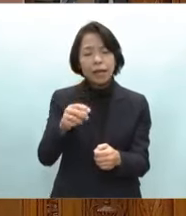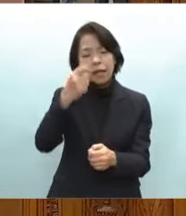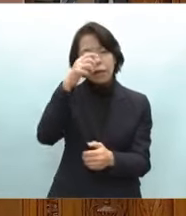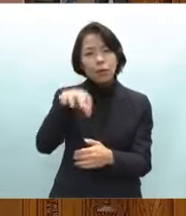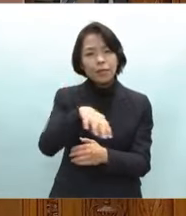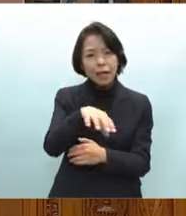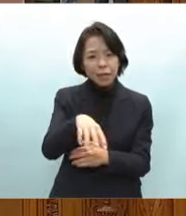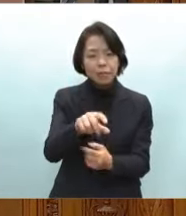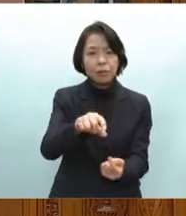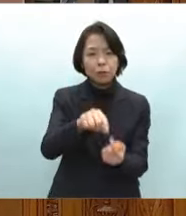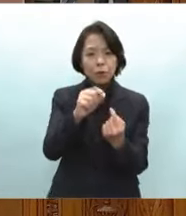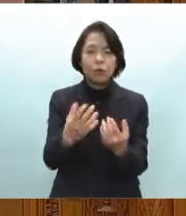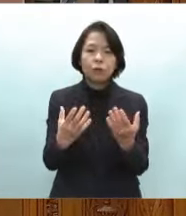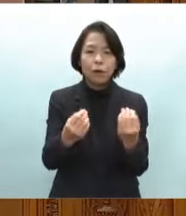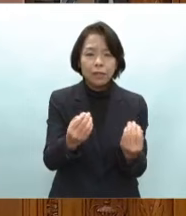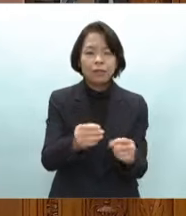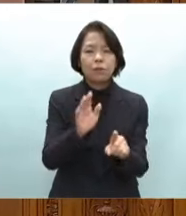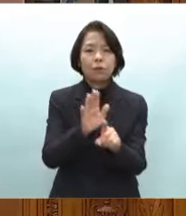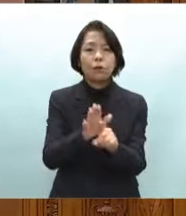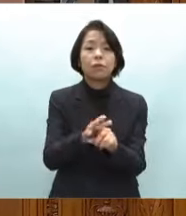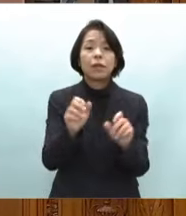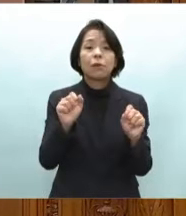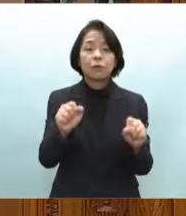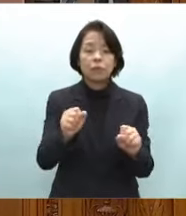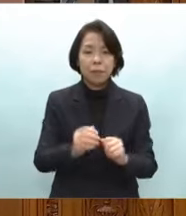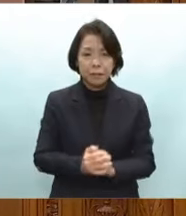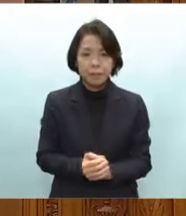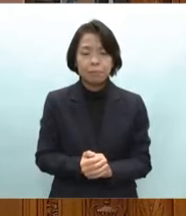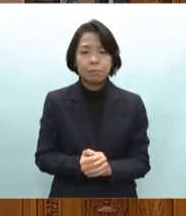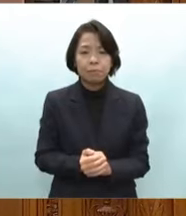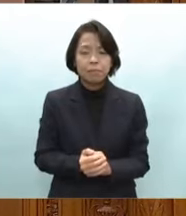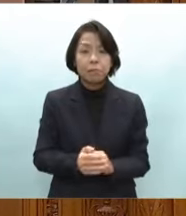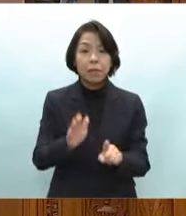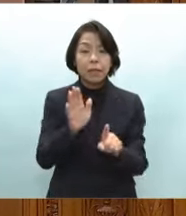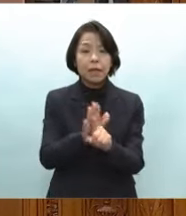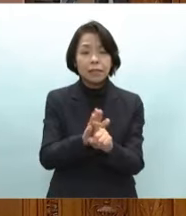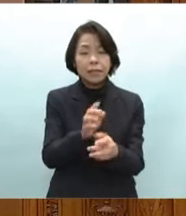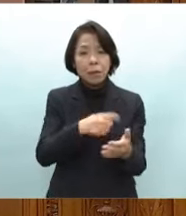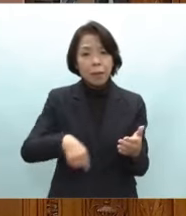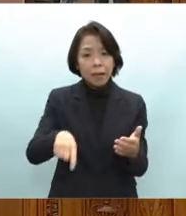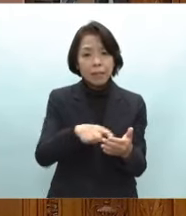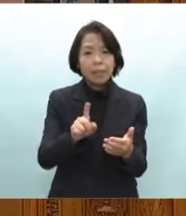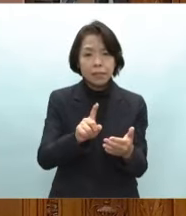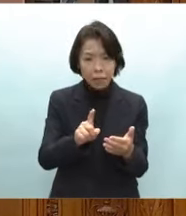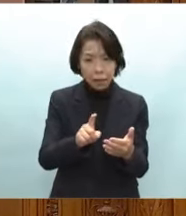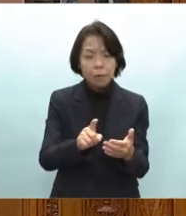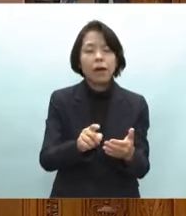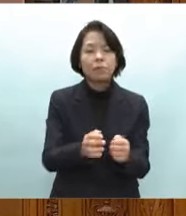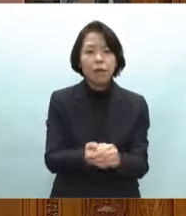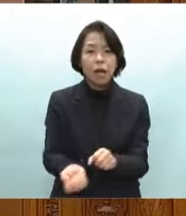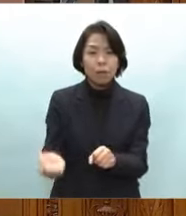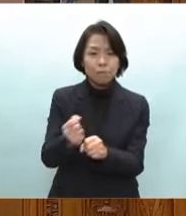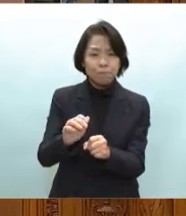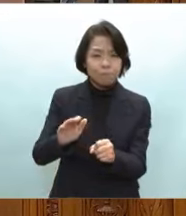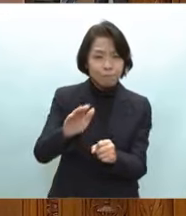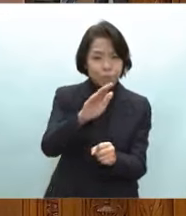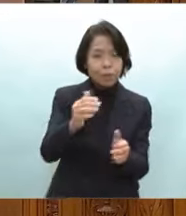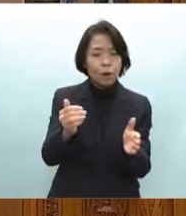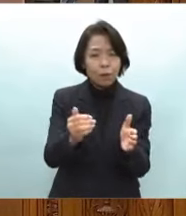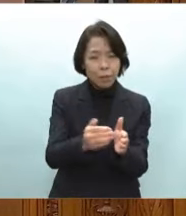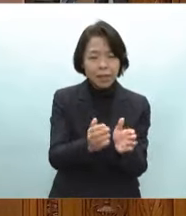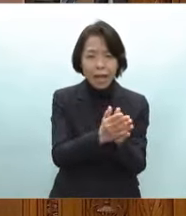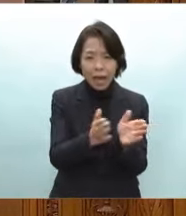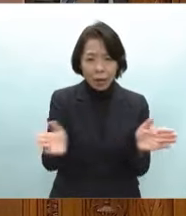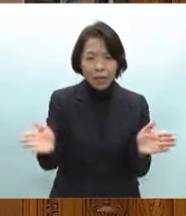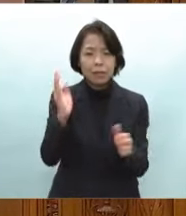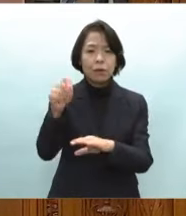維持を支援してまりますまた支援パッケージでは復旧復興段階まで幅広い施策を